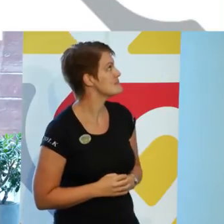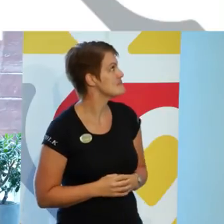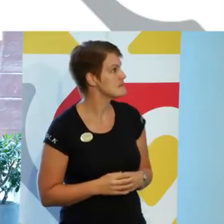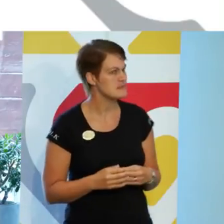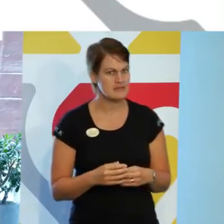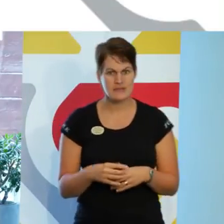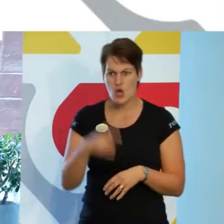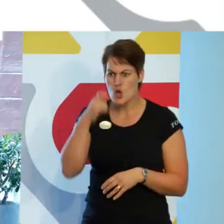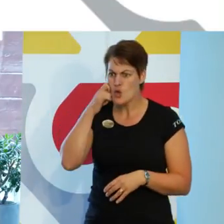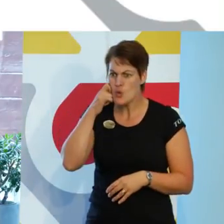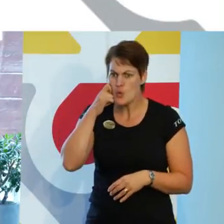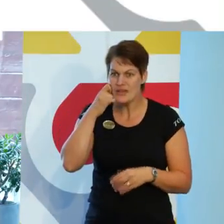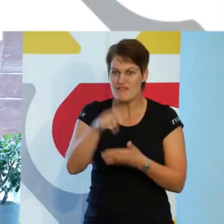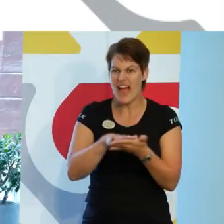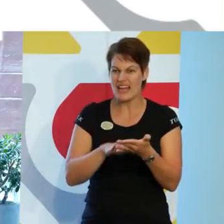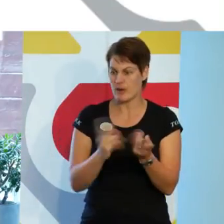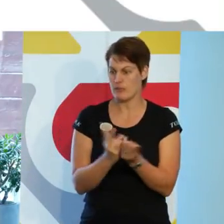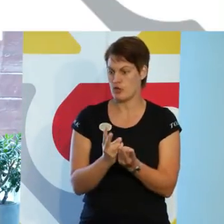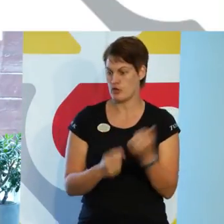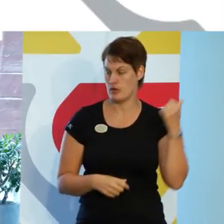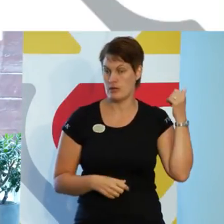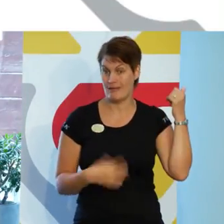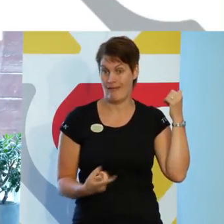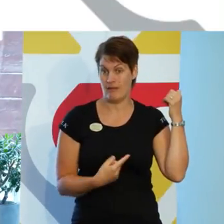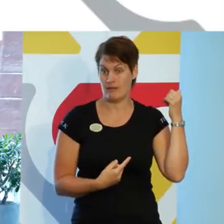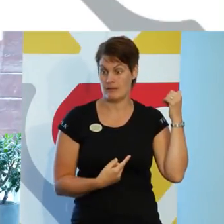hudfärgat är för någonting.